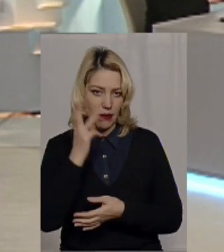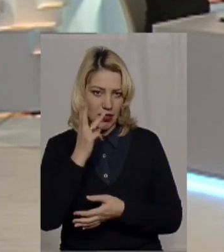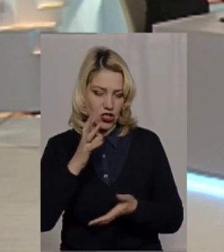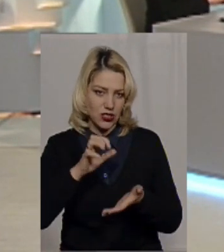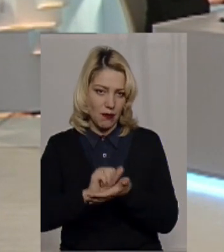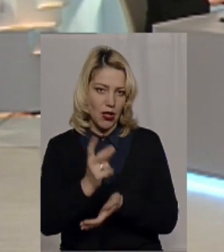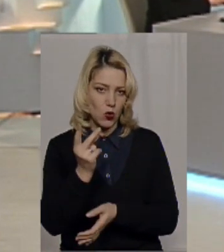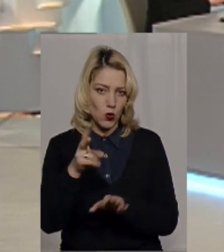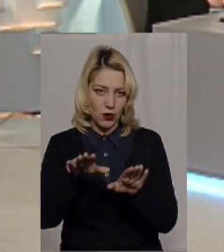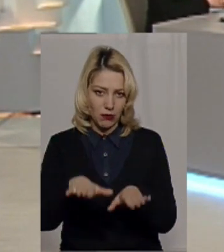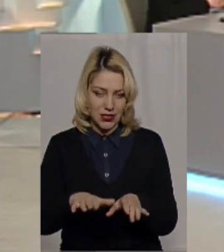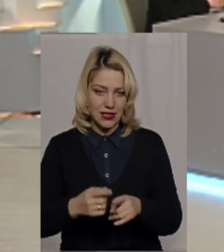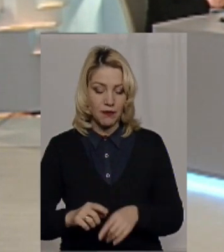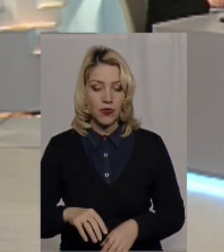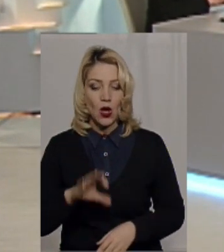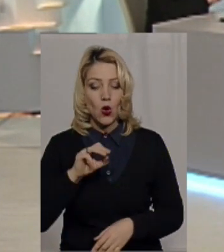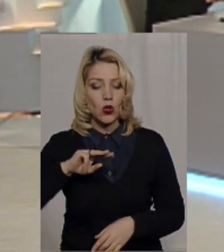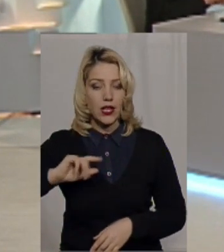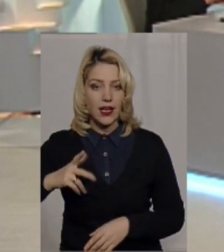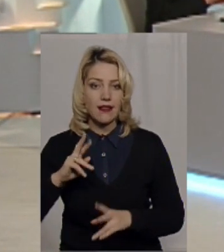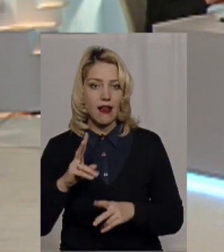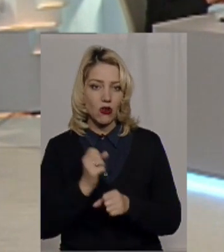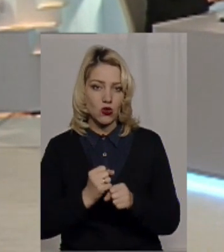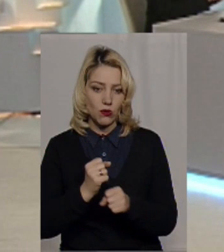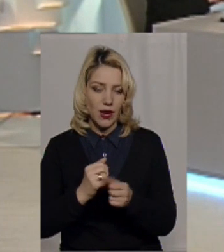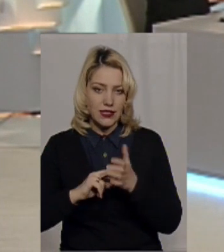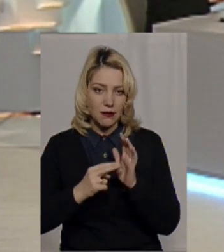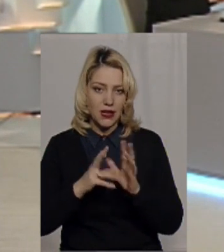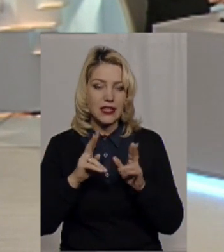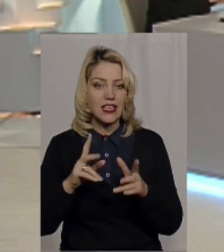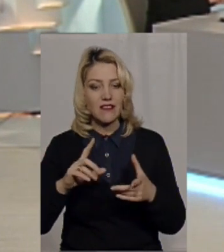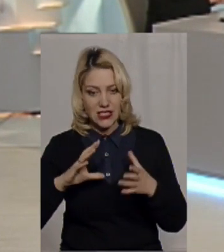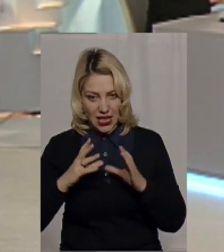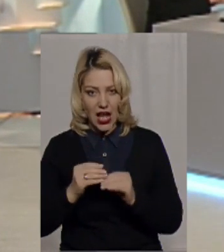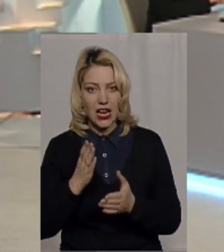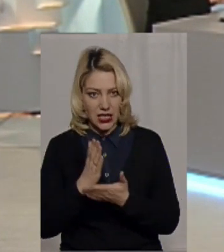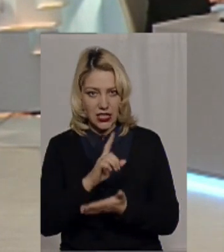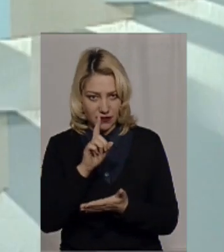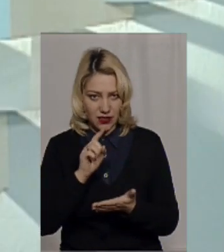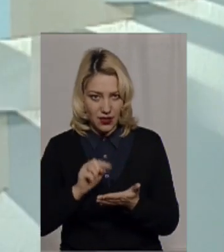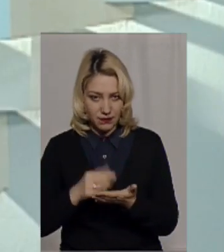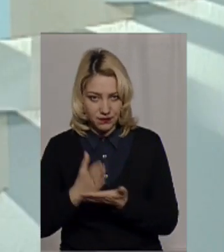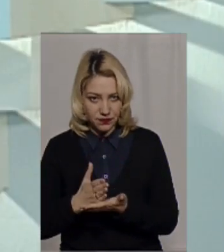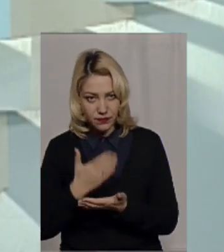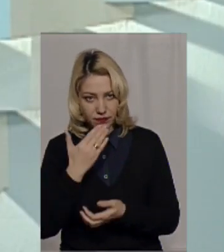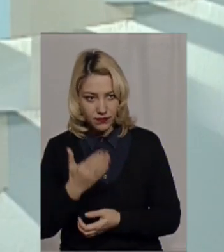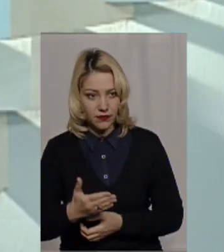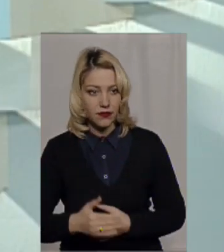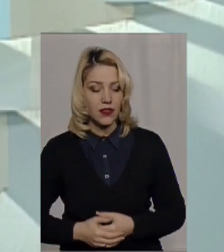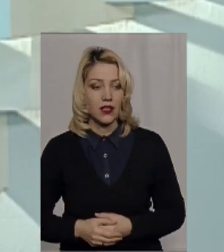Щодо власних проєктів ОТГ, як розробляється цей план і взагалі він існує? Ну,